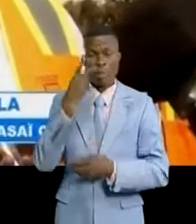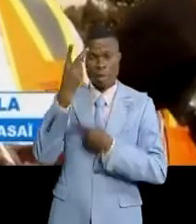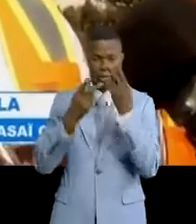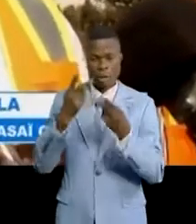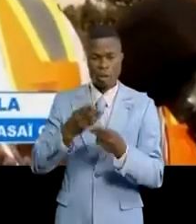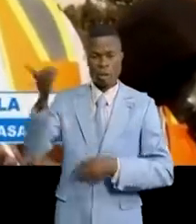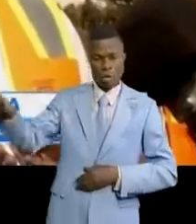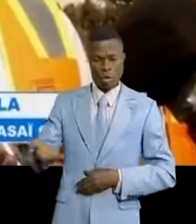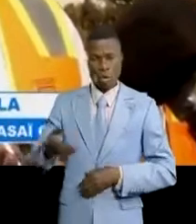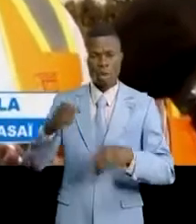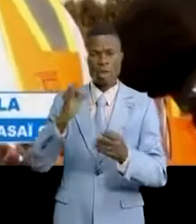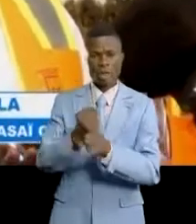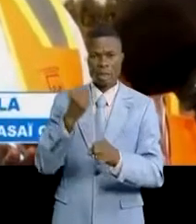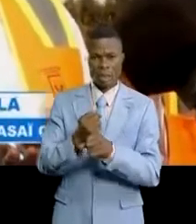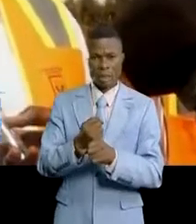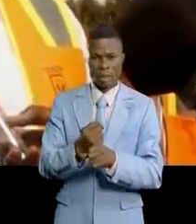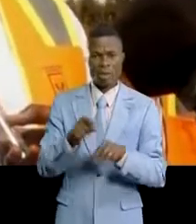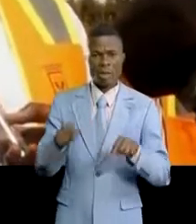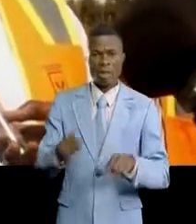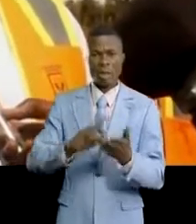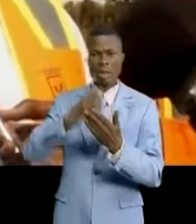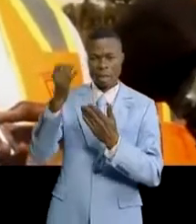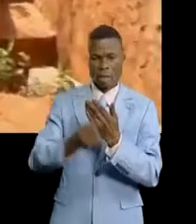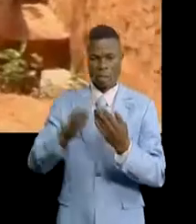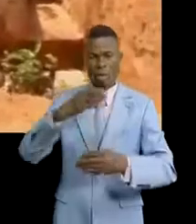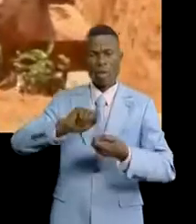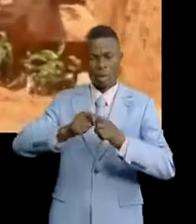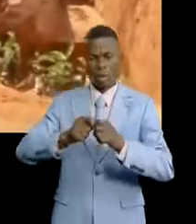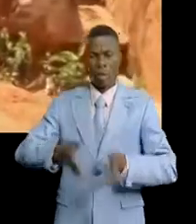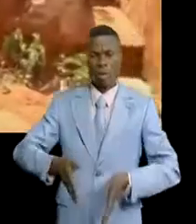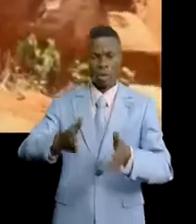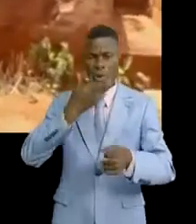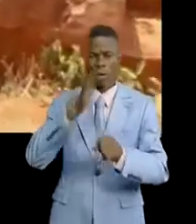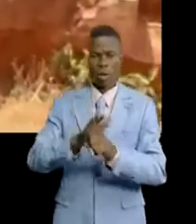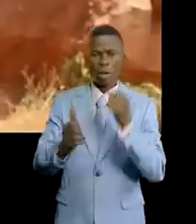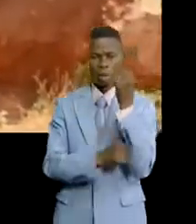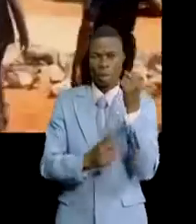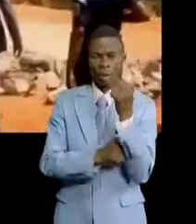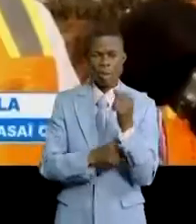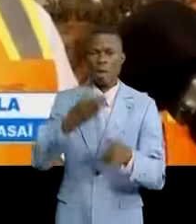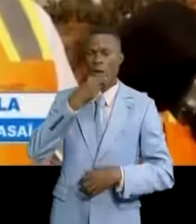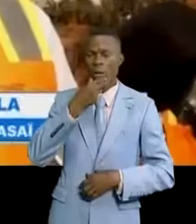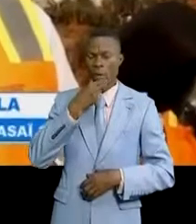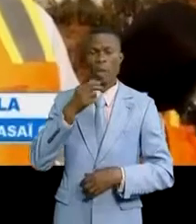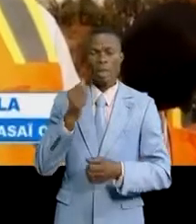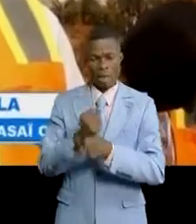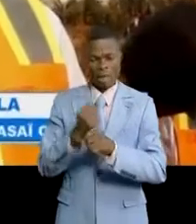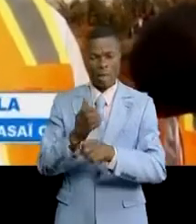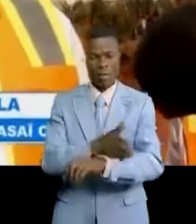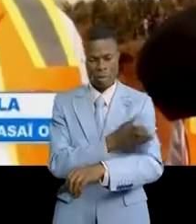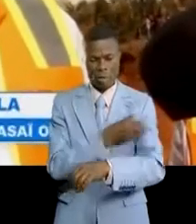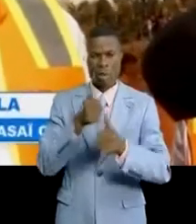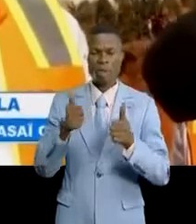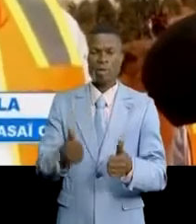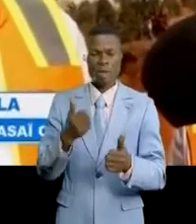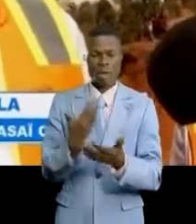recevons dans le cadre des travaux de lutte anti-érosive et du programme d'entretien routier. Nous rassurons la population estakassayenne que les choses se font d'une manière un